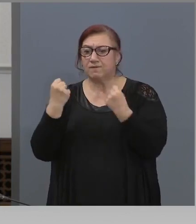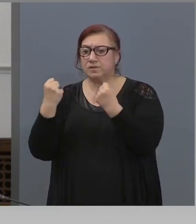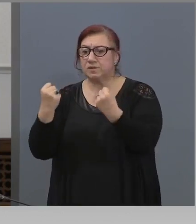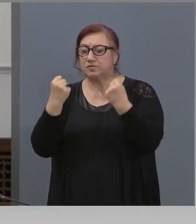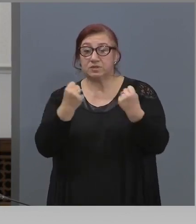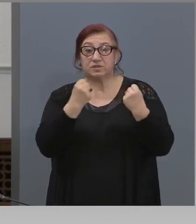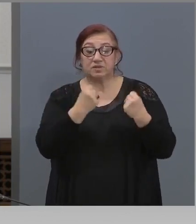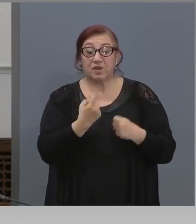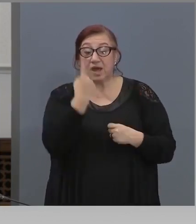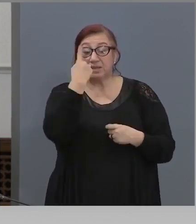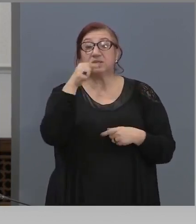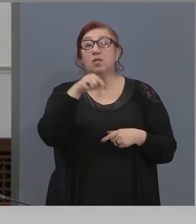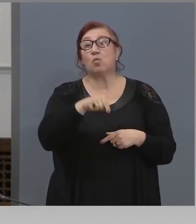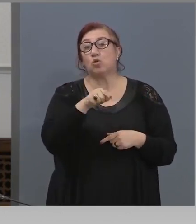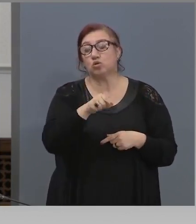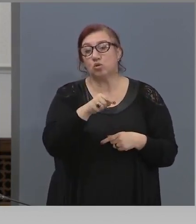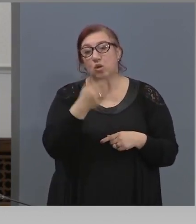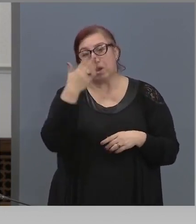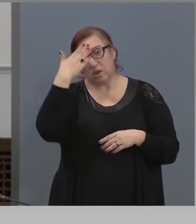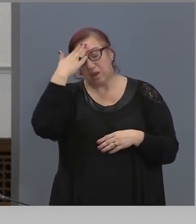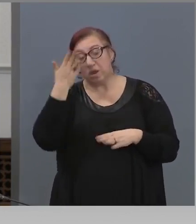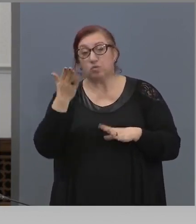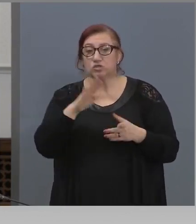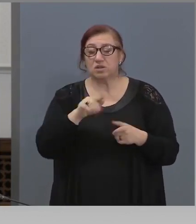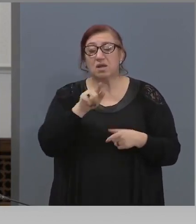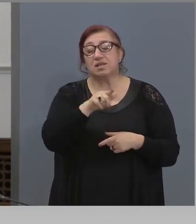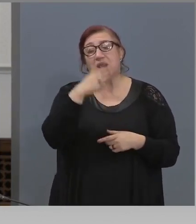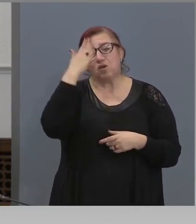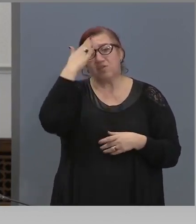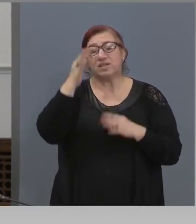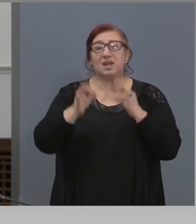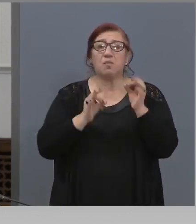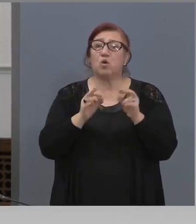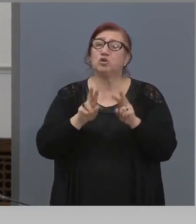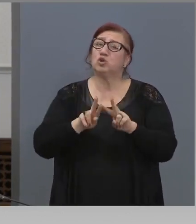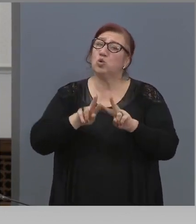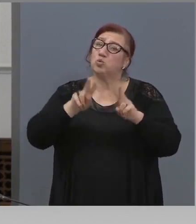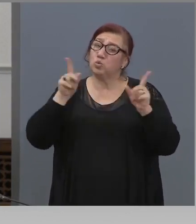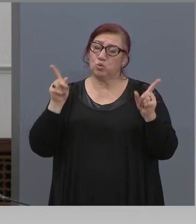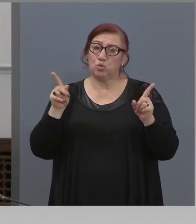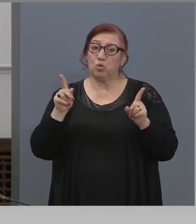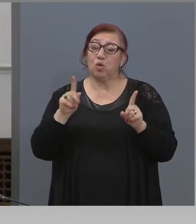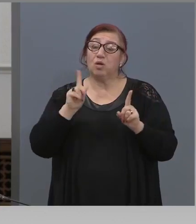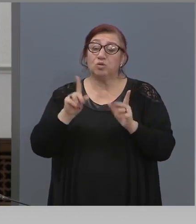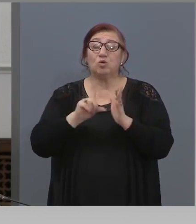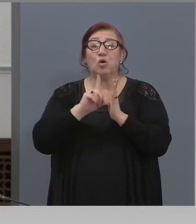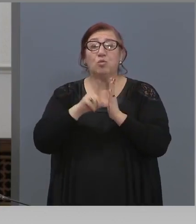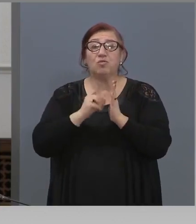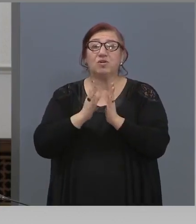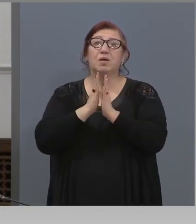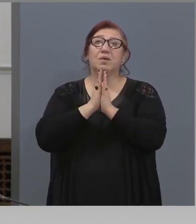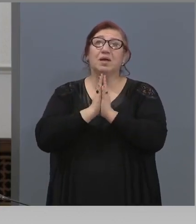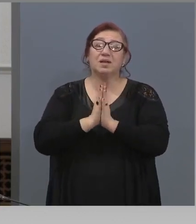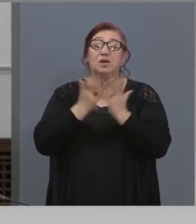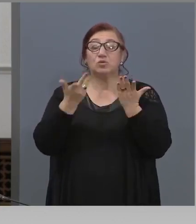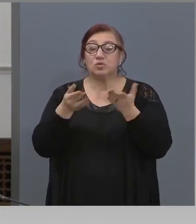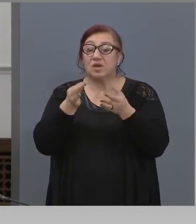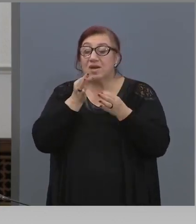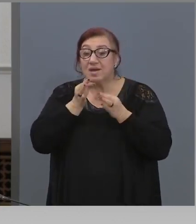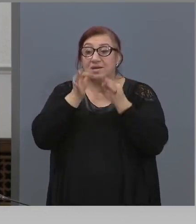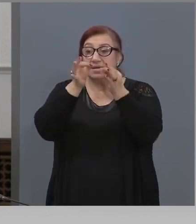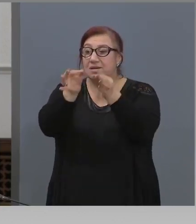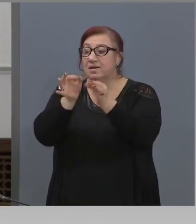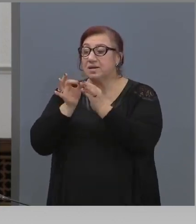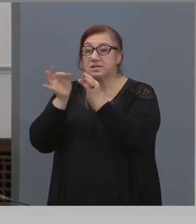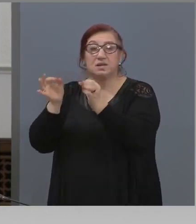той, неговата болезн не е получил от литургията, от друго място. Но, по време на литургията, заразата не се е предала. Това е